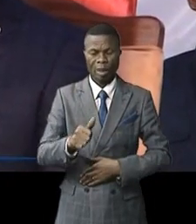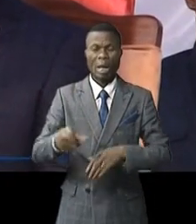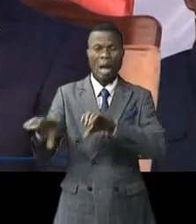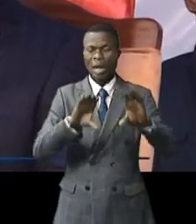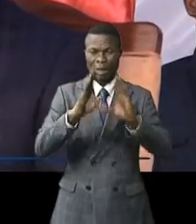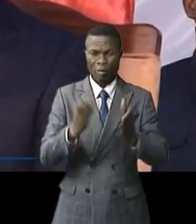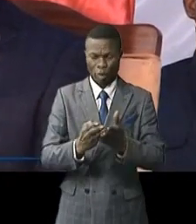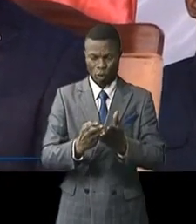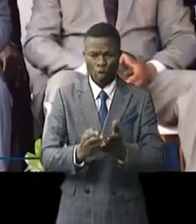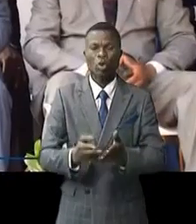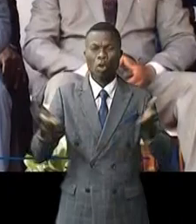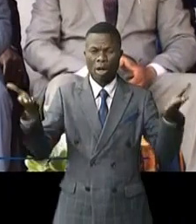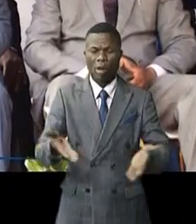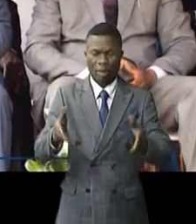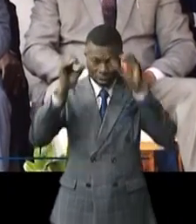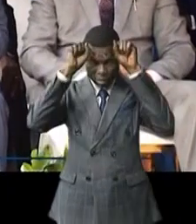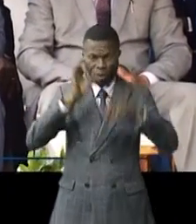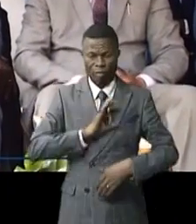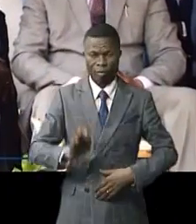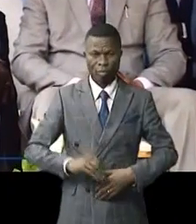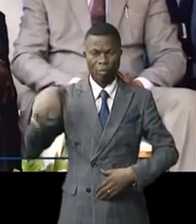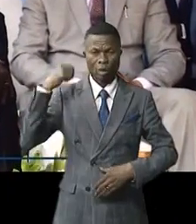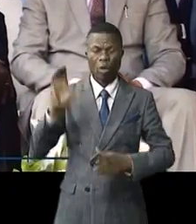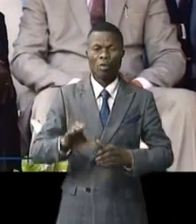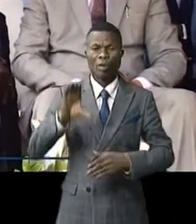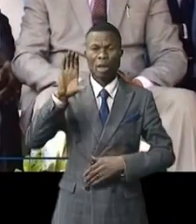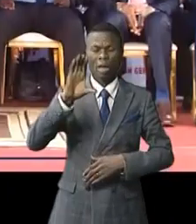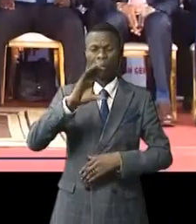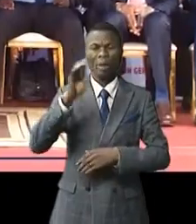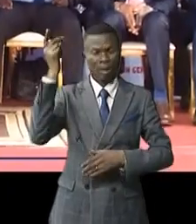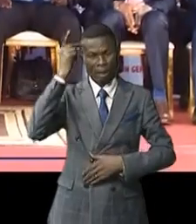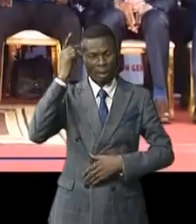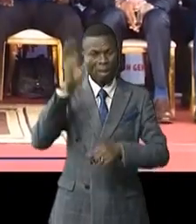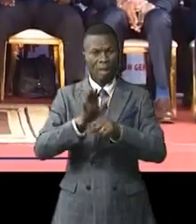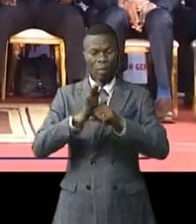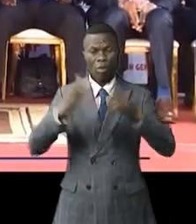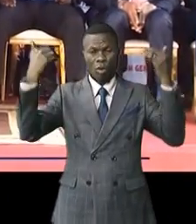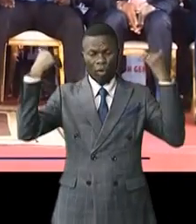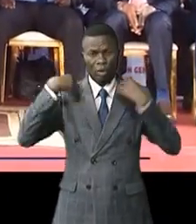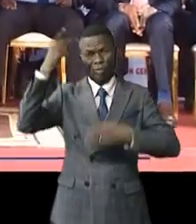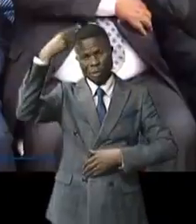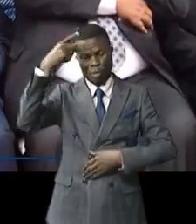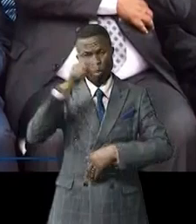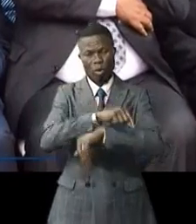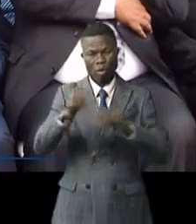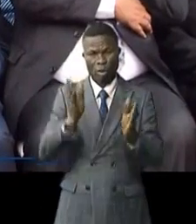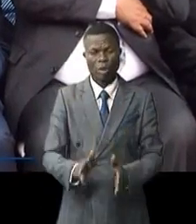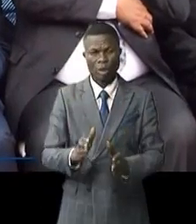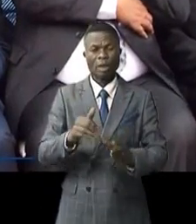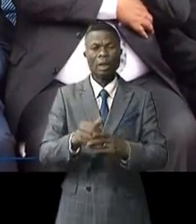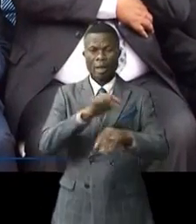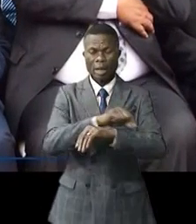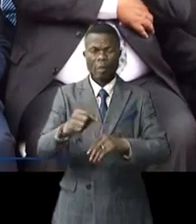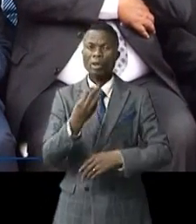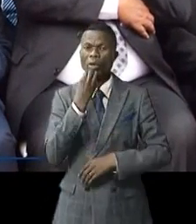Félix-Antoine Tshisekedi-Chilombo, de la gouverneure de la Banque centrale et plusieurs autorités politico-administratives au sein même de l'IGF